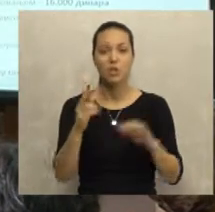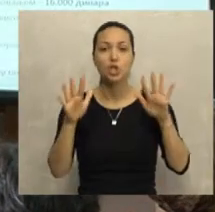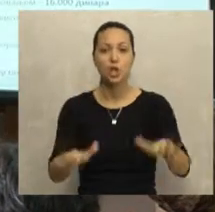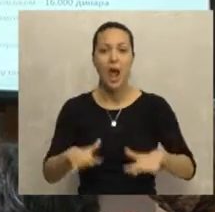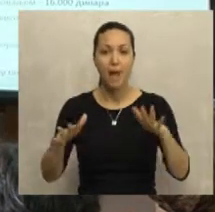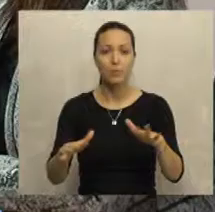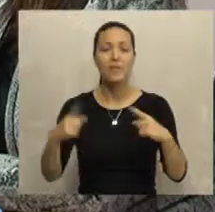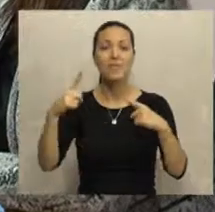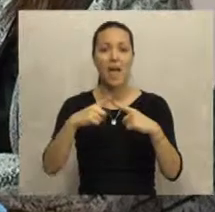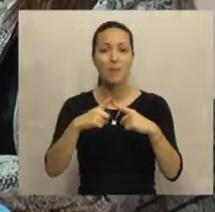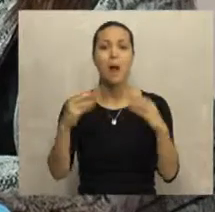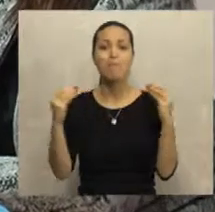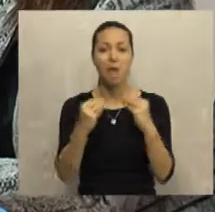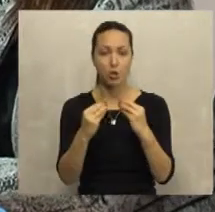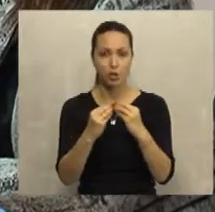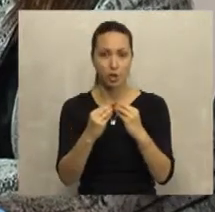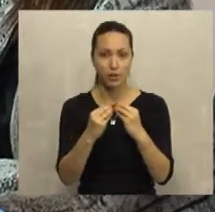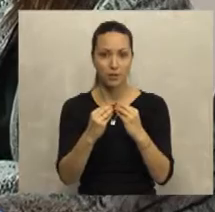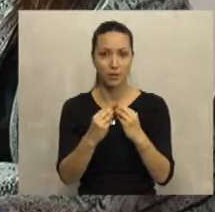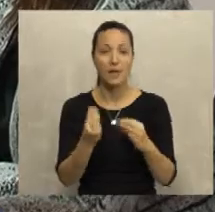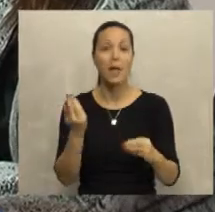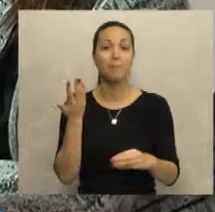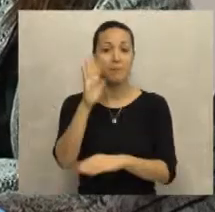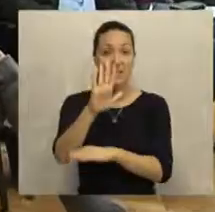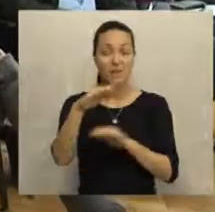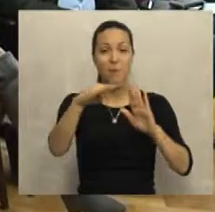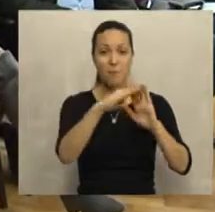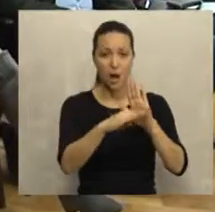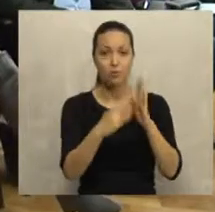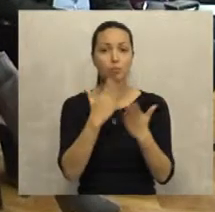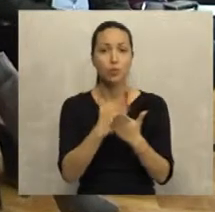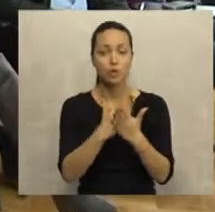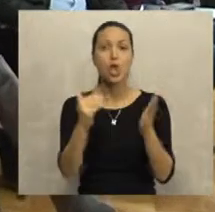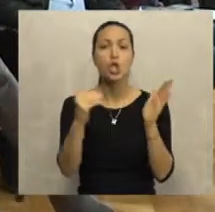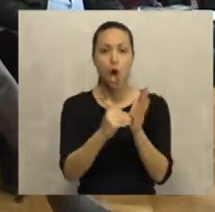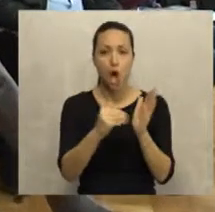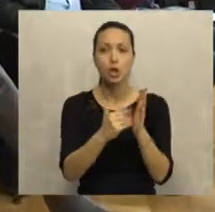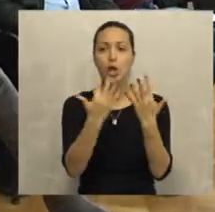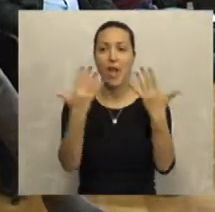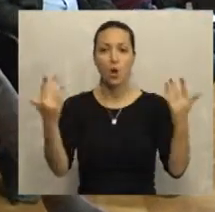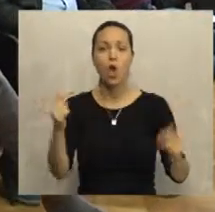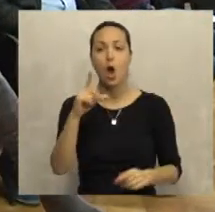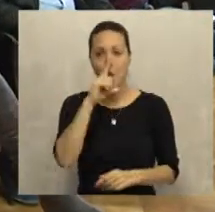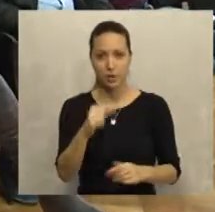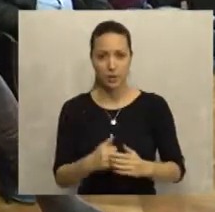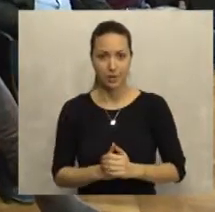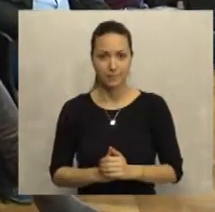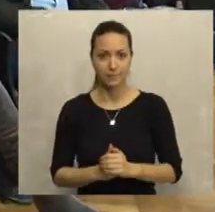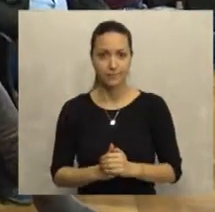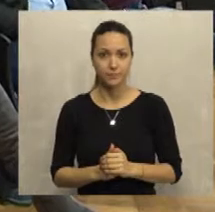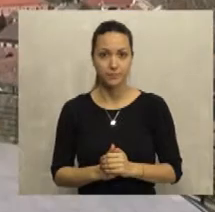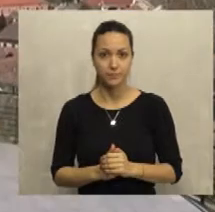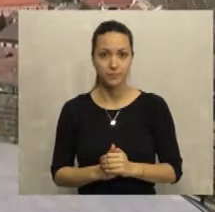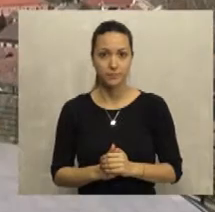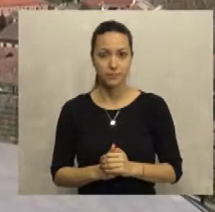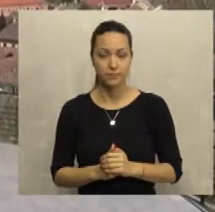Bačkom Petrovcu, Vrbasu, Žablju, Temirinu i Beočinu. Predstavljanje ovih programa će biti održano u još nekoliko opština.